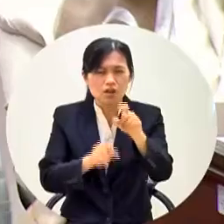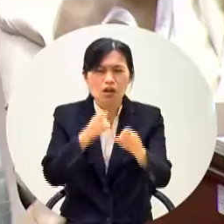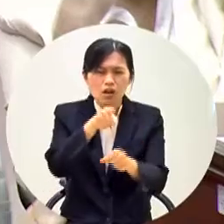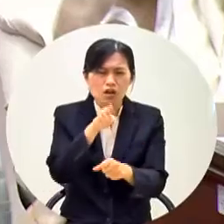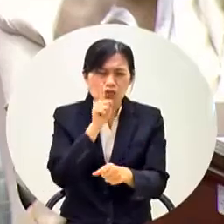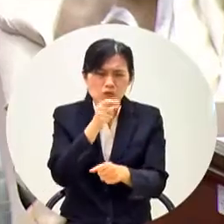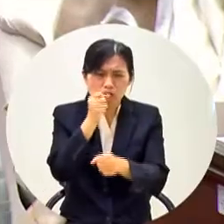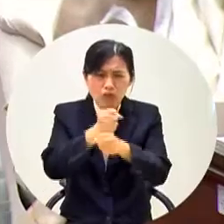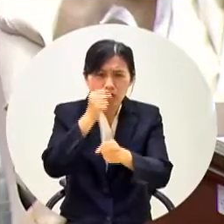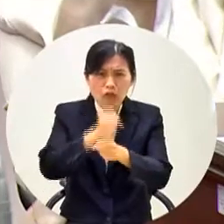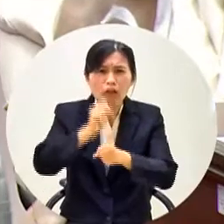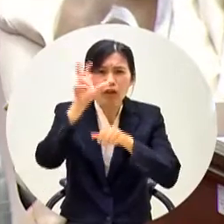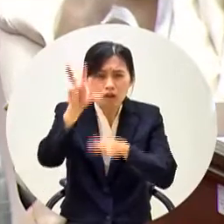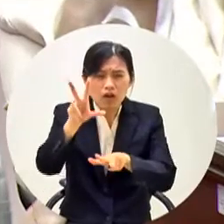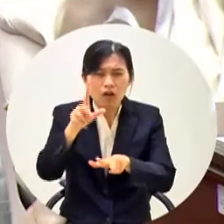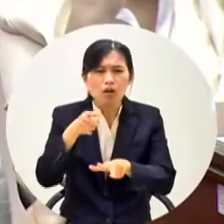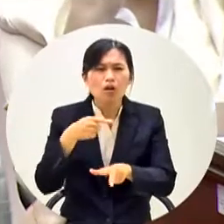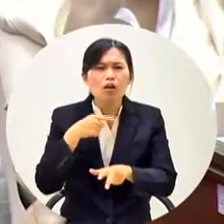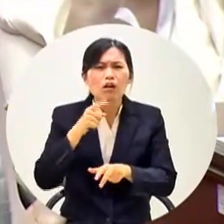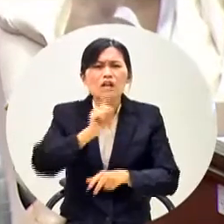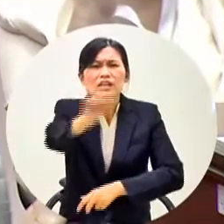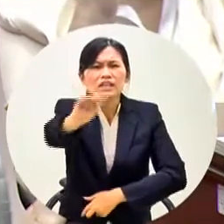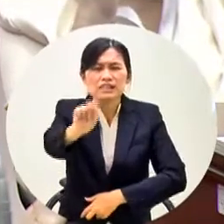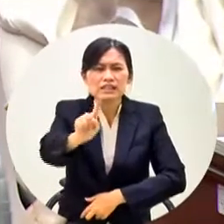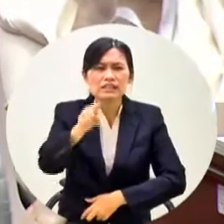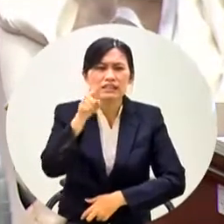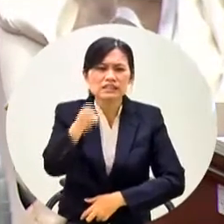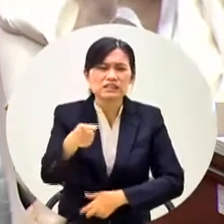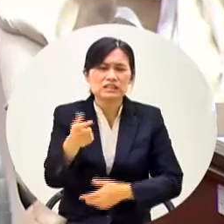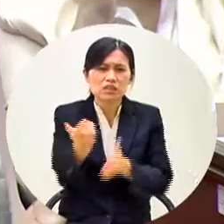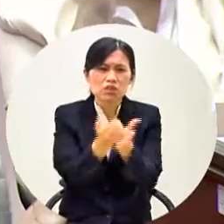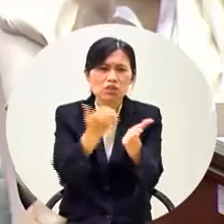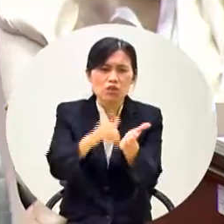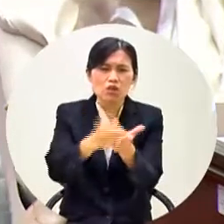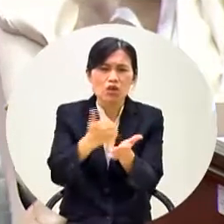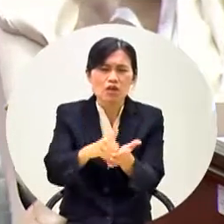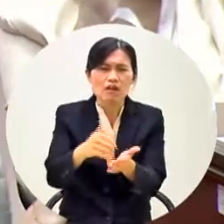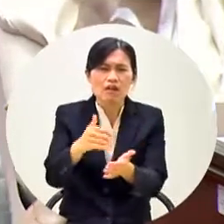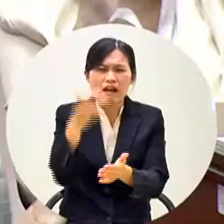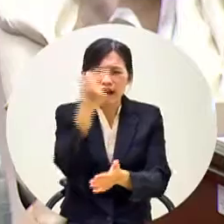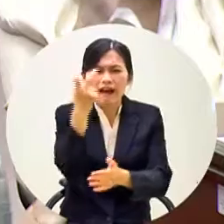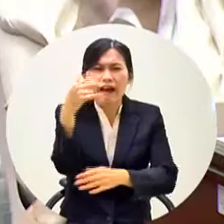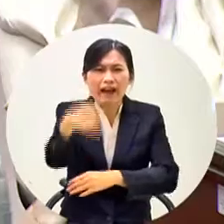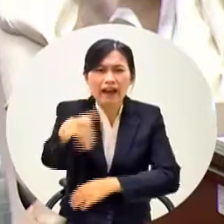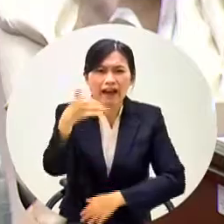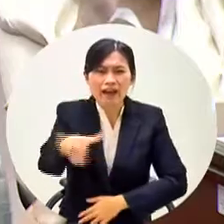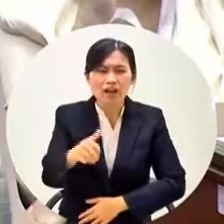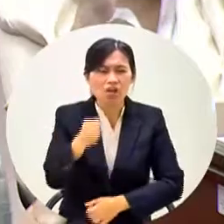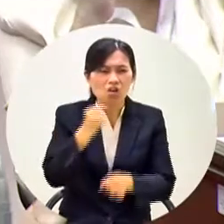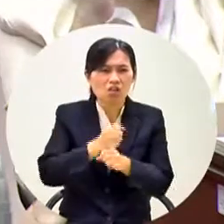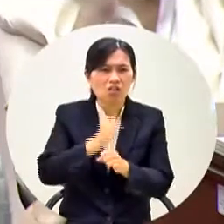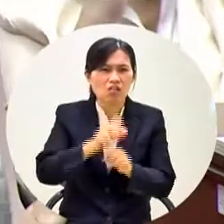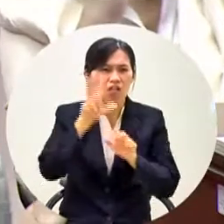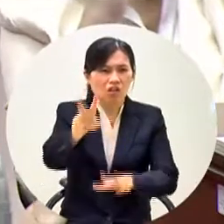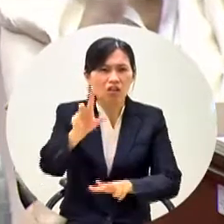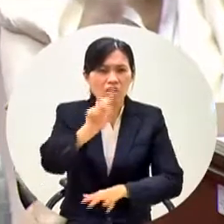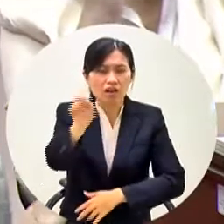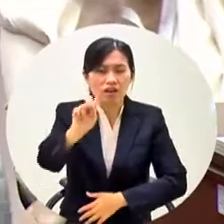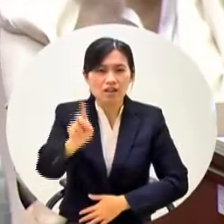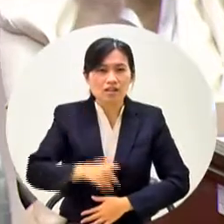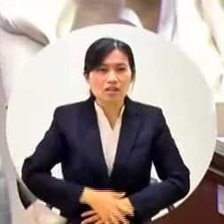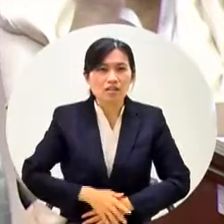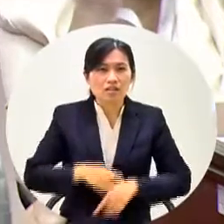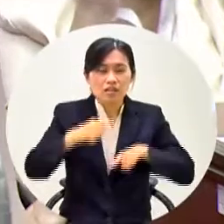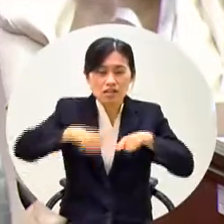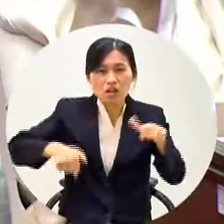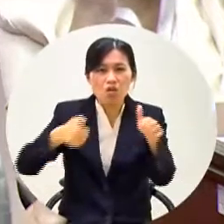啦落實什麼啦這個預算還在躺在議會還沒有審查啦有什麼落實啦業父你要注意